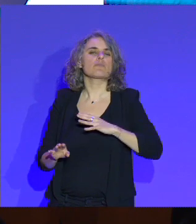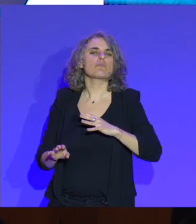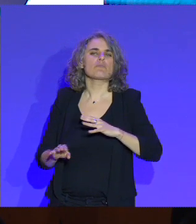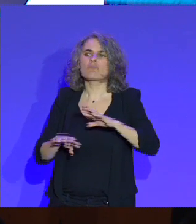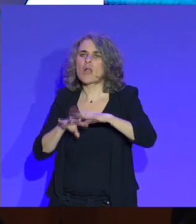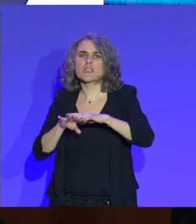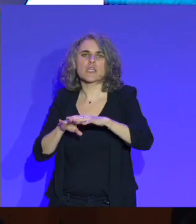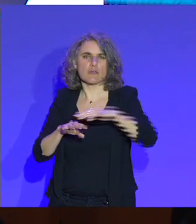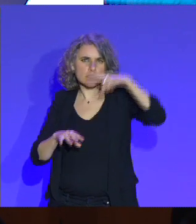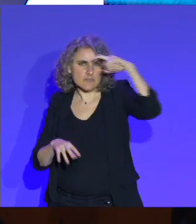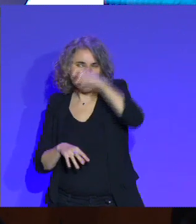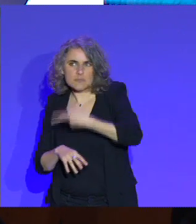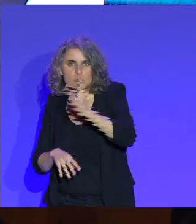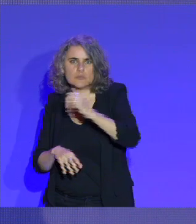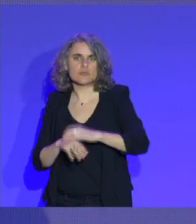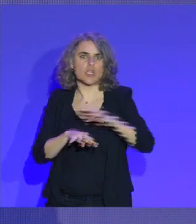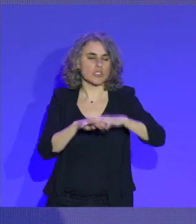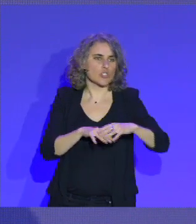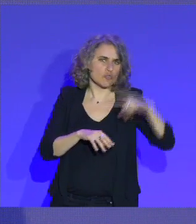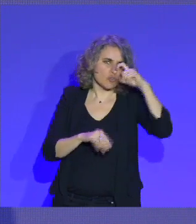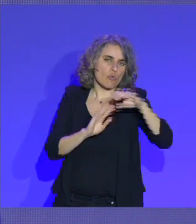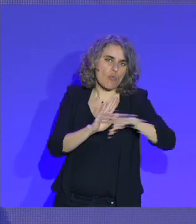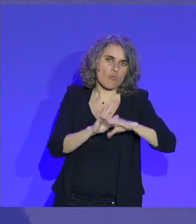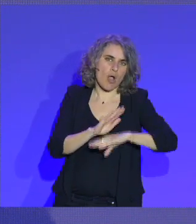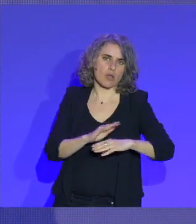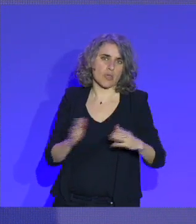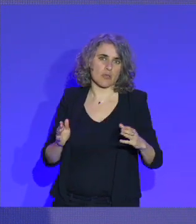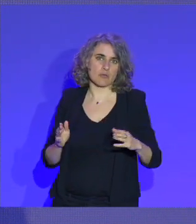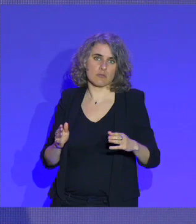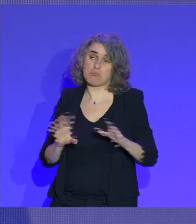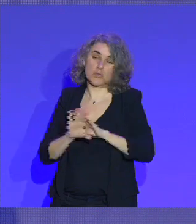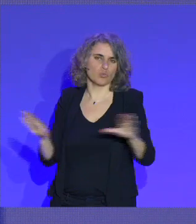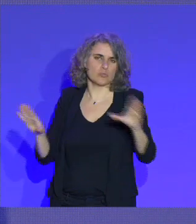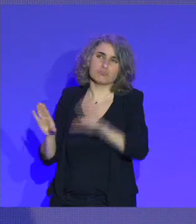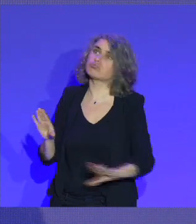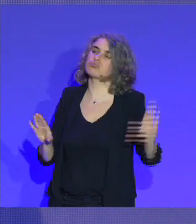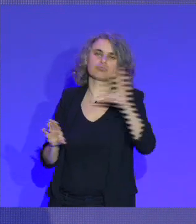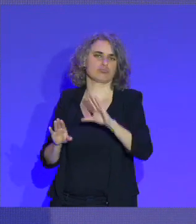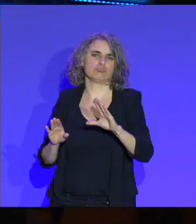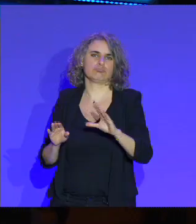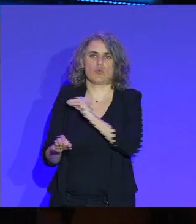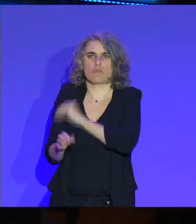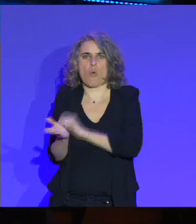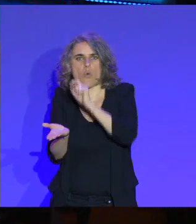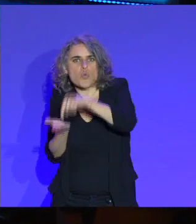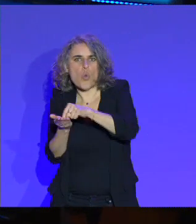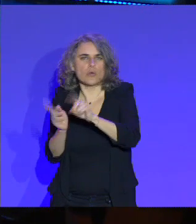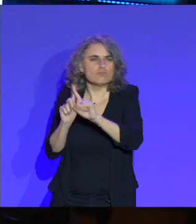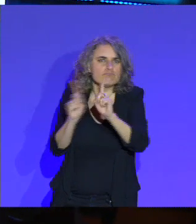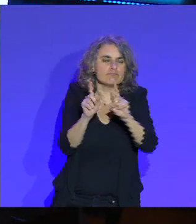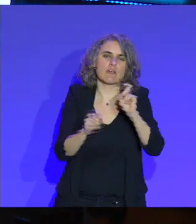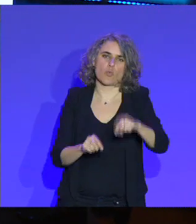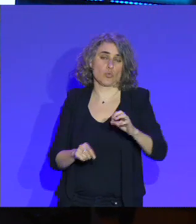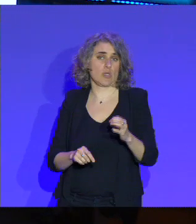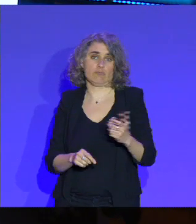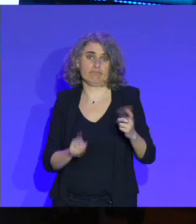plus difficiles. Vous avez des quartiers moins difficiles. Mais la réalité, il faut qu'il y en ait partout. Et c'est pour ça, notamment, qu'il nous faut plus